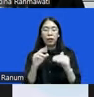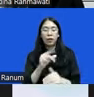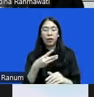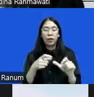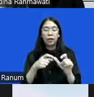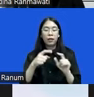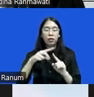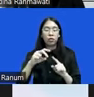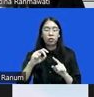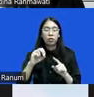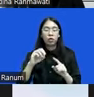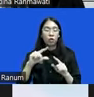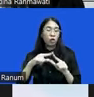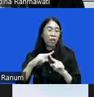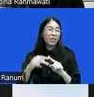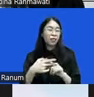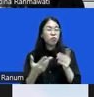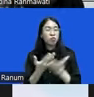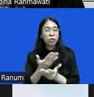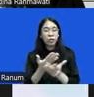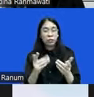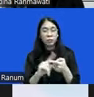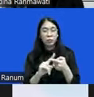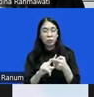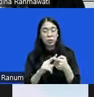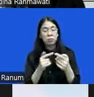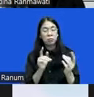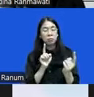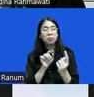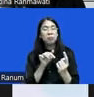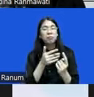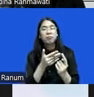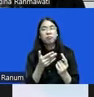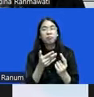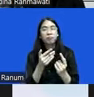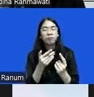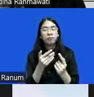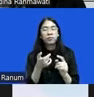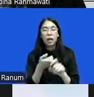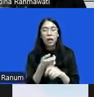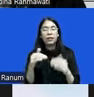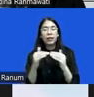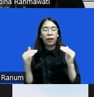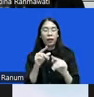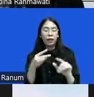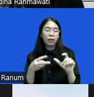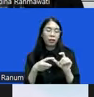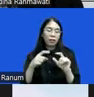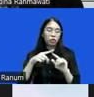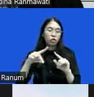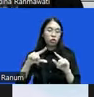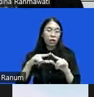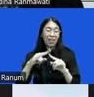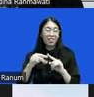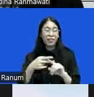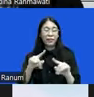sangat mungkin teman-teman temukan ketika bicara soal karya restoratif nah tapi kemudian karena nilai